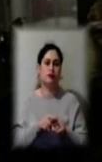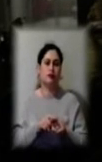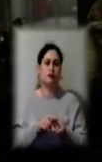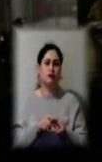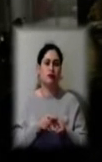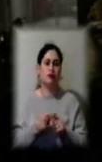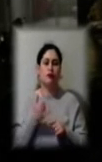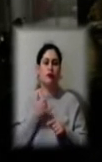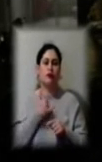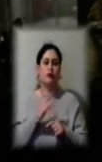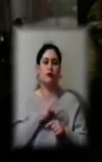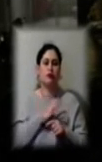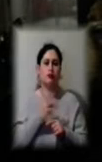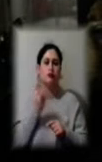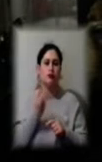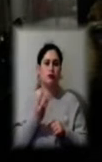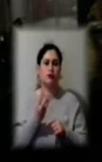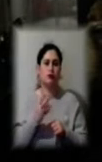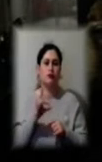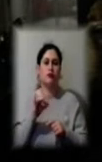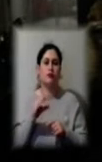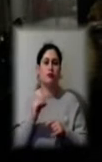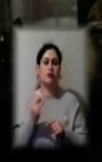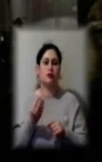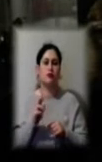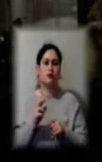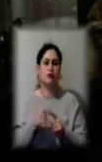три репетиції. Ми читаємо,